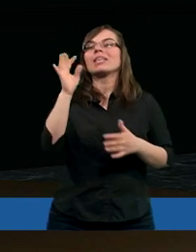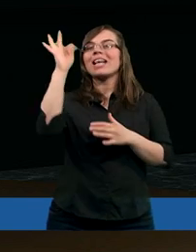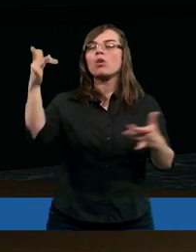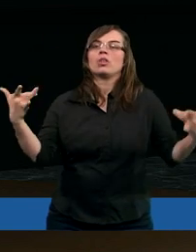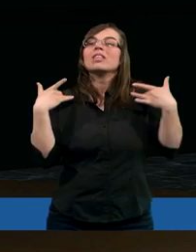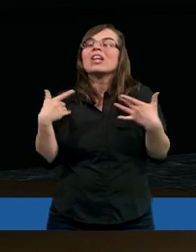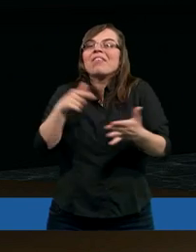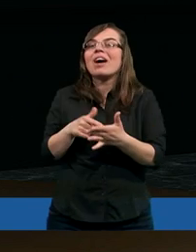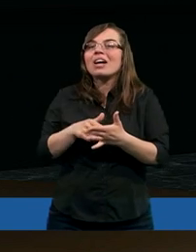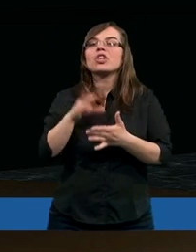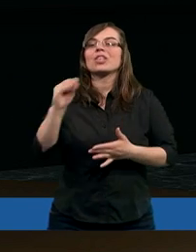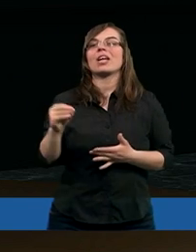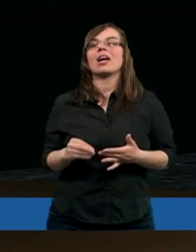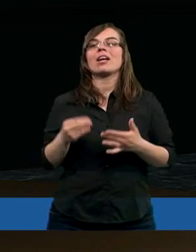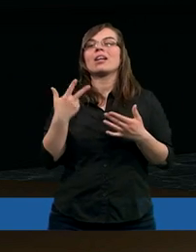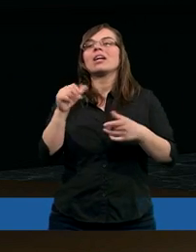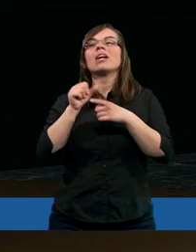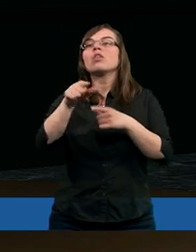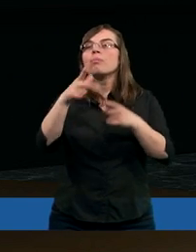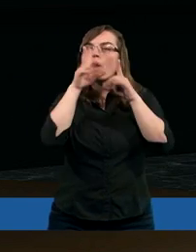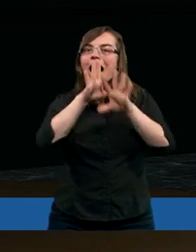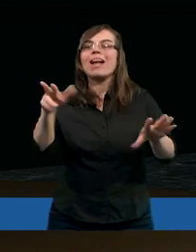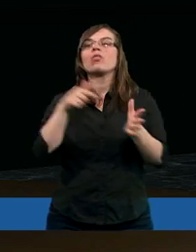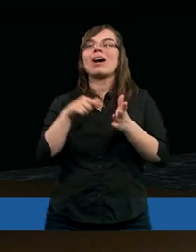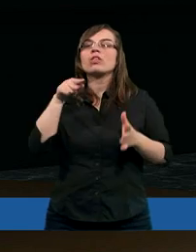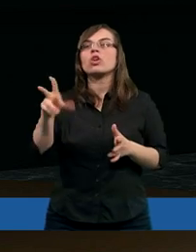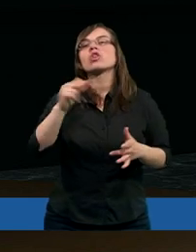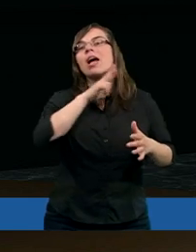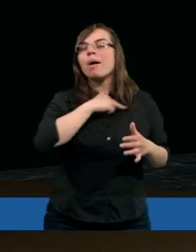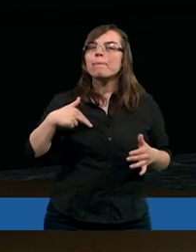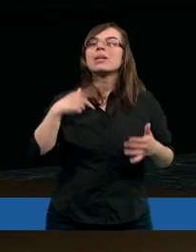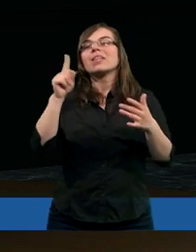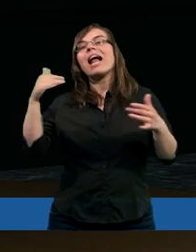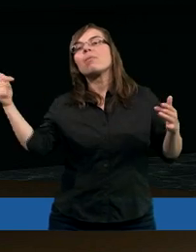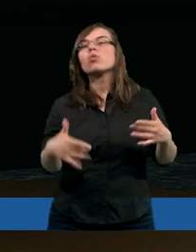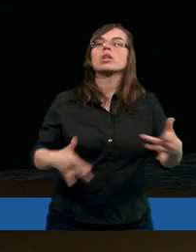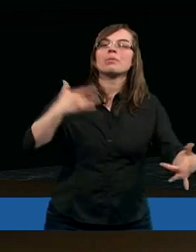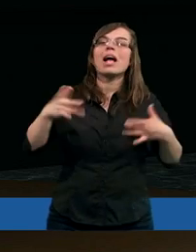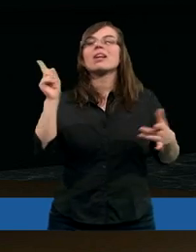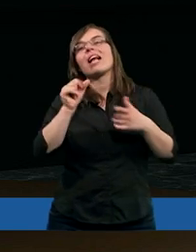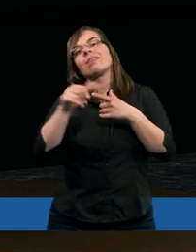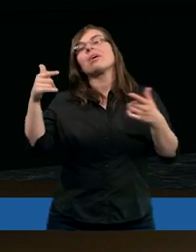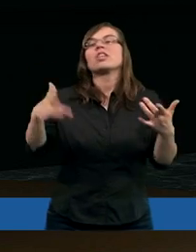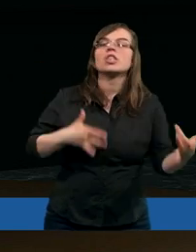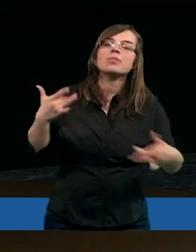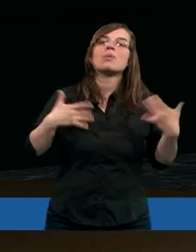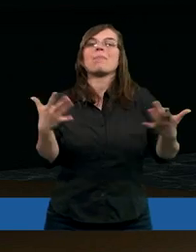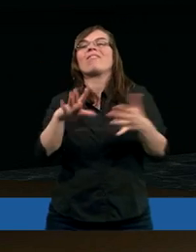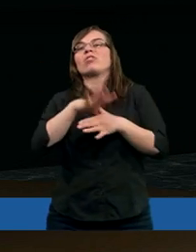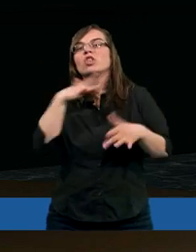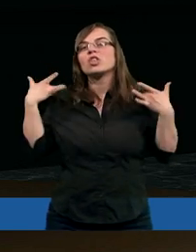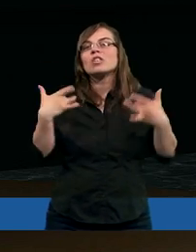Jego życie właśnie to nie jest tylko, aby pokazywać, że musimy cierpić, bo mogą być cierpienia w życiu